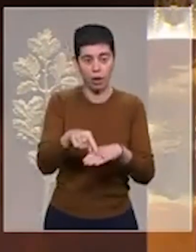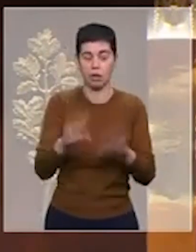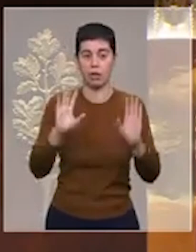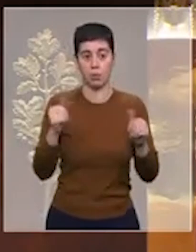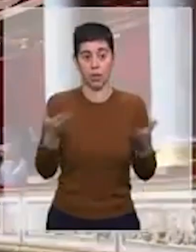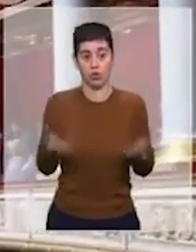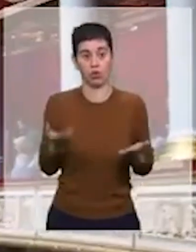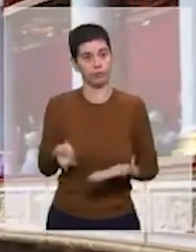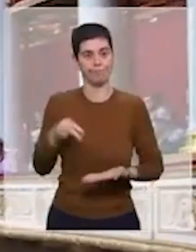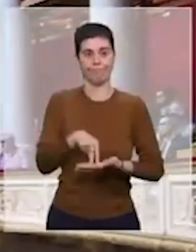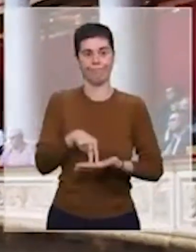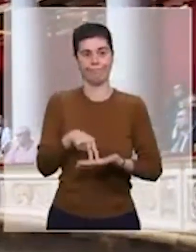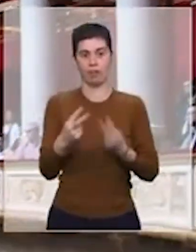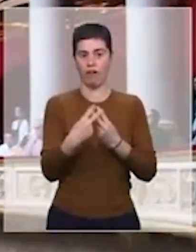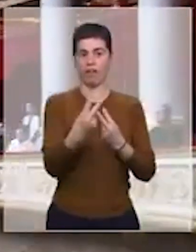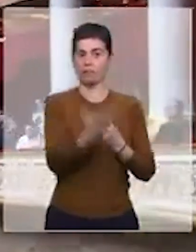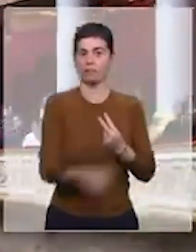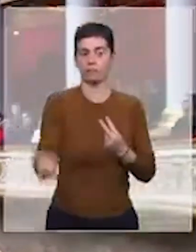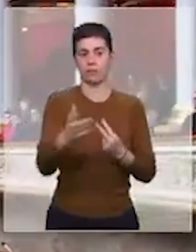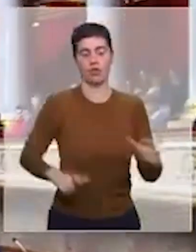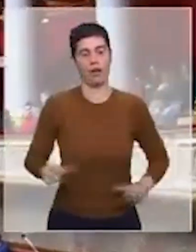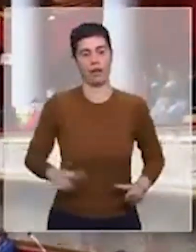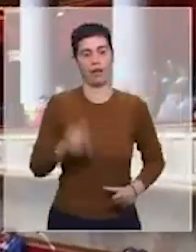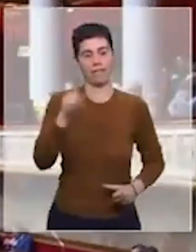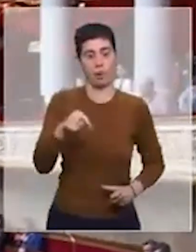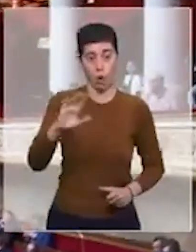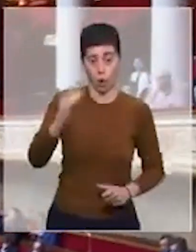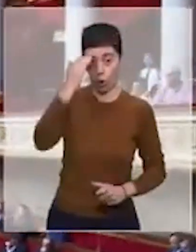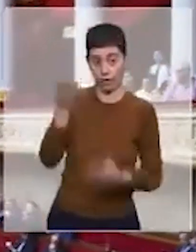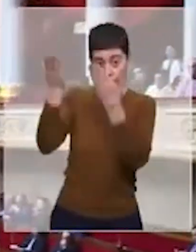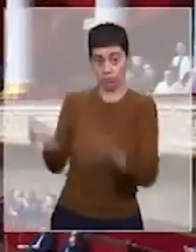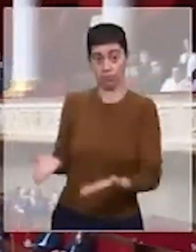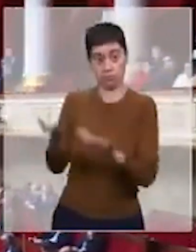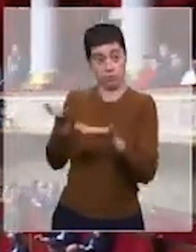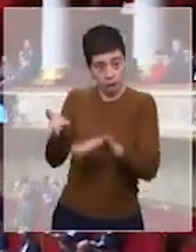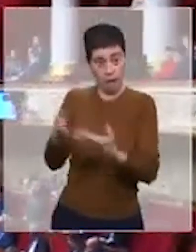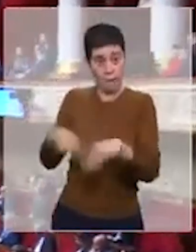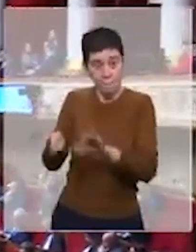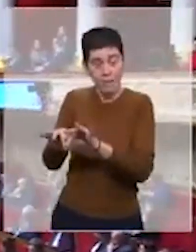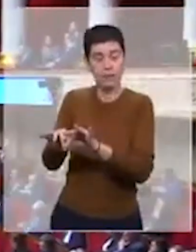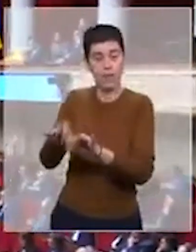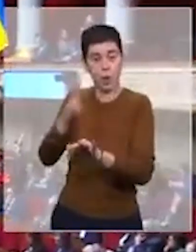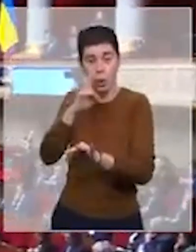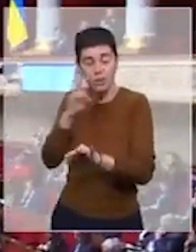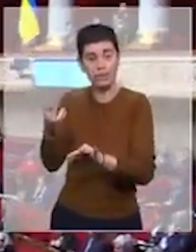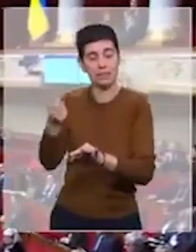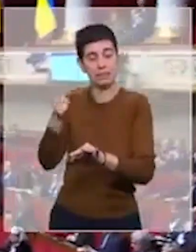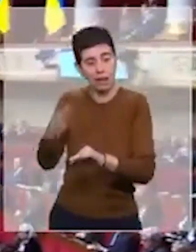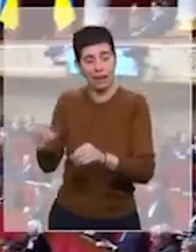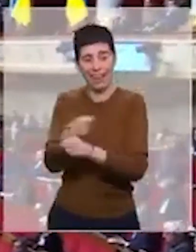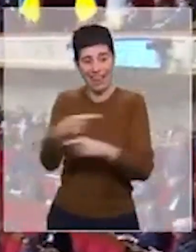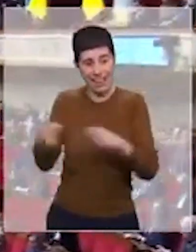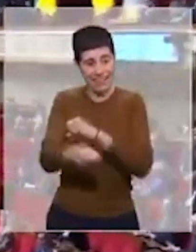tribune, je vous appelle chers collègues à reconnaître la Russie en tant qu'État terroriste dans les murs de